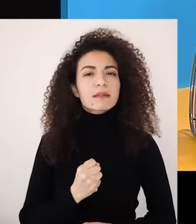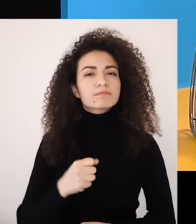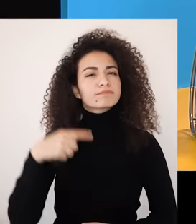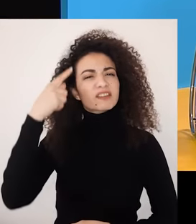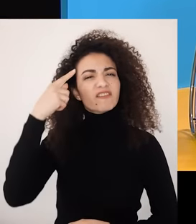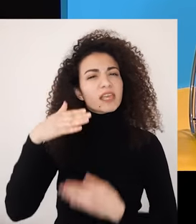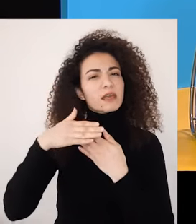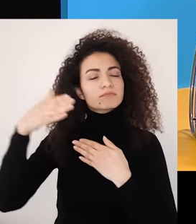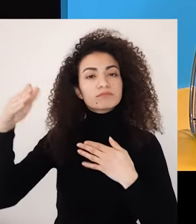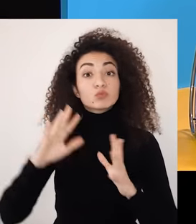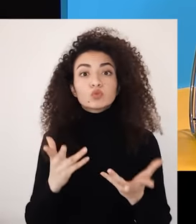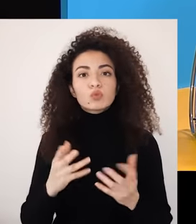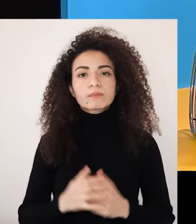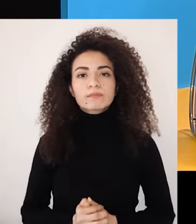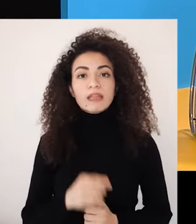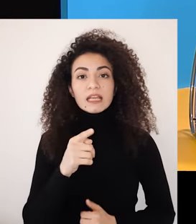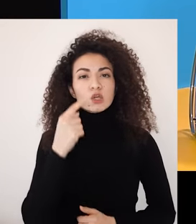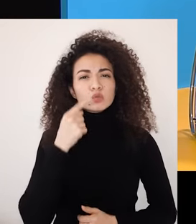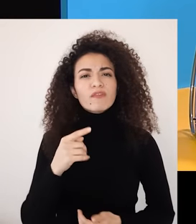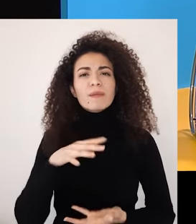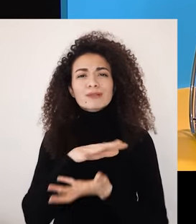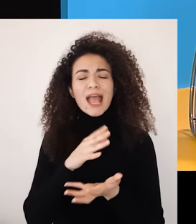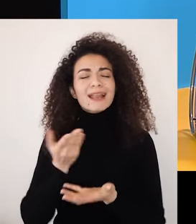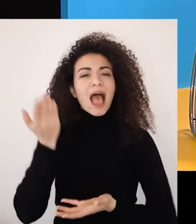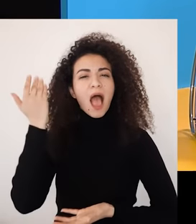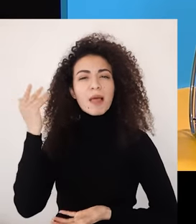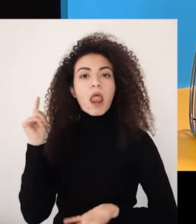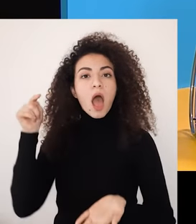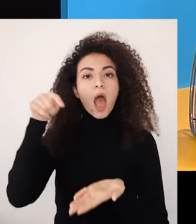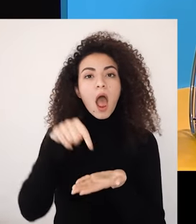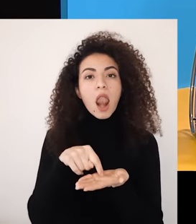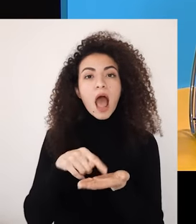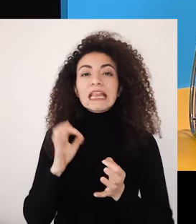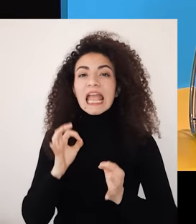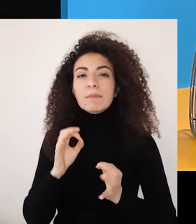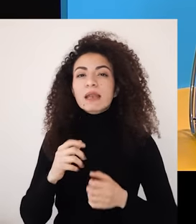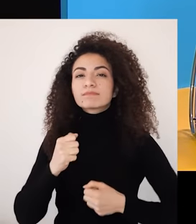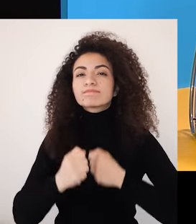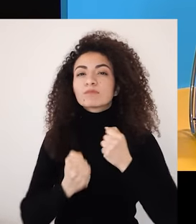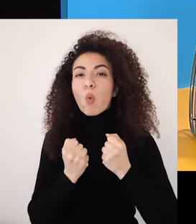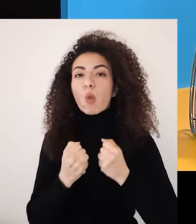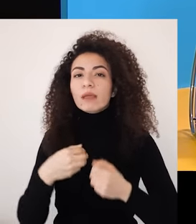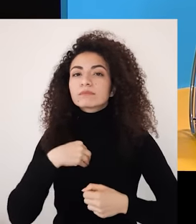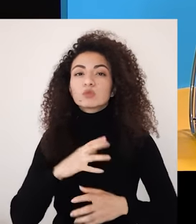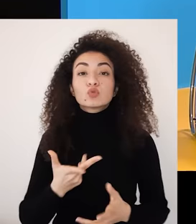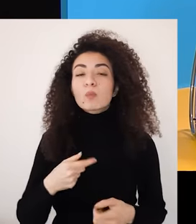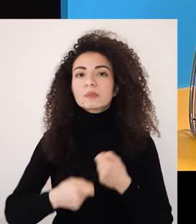بالحالة اللي اخترتيها هل كانت القدرة على الإبداع لإمام بنفسك وبالحياة هل كانت القدرة على التواصل مع ذاتك ومع